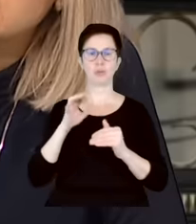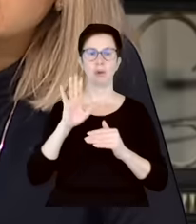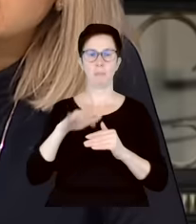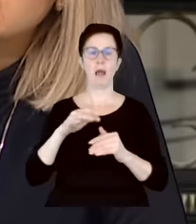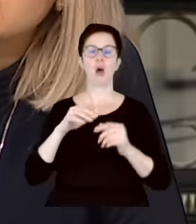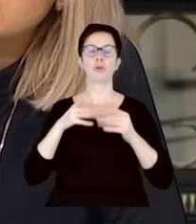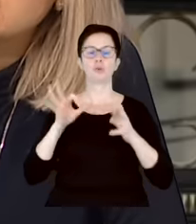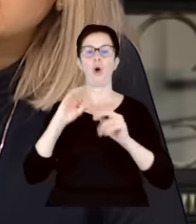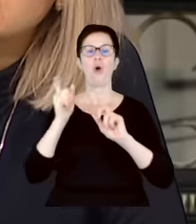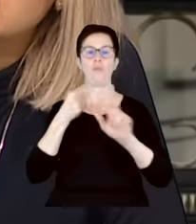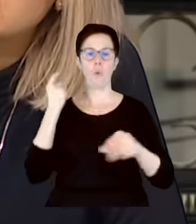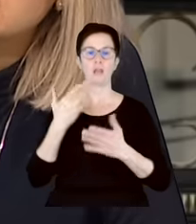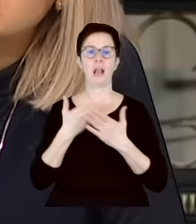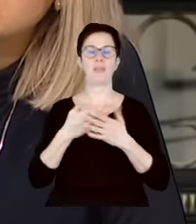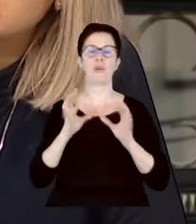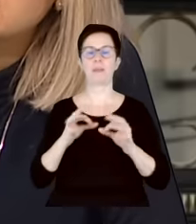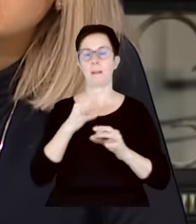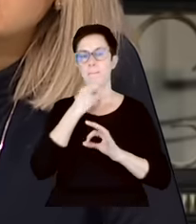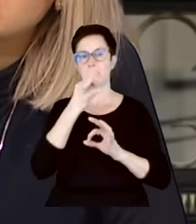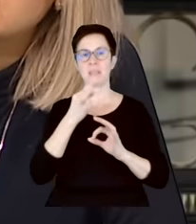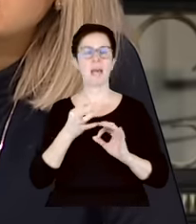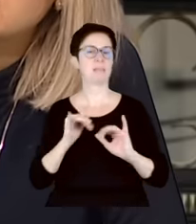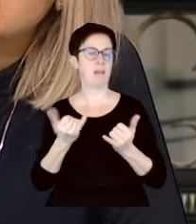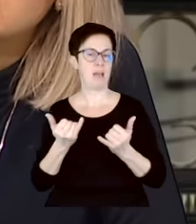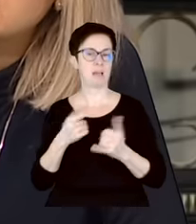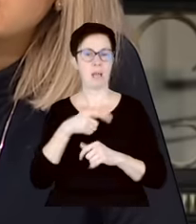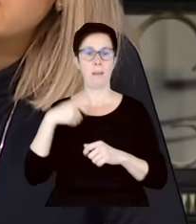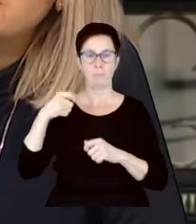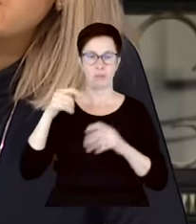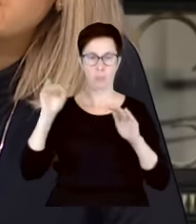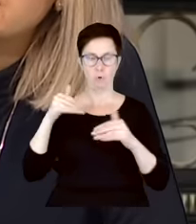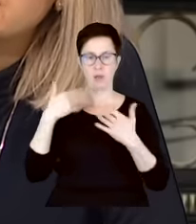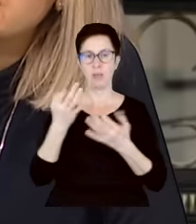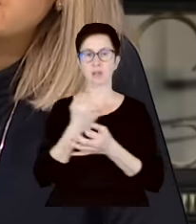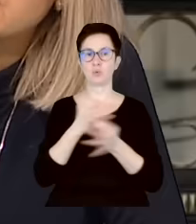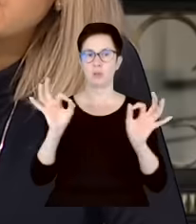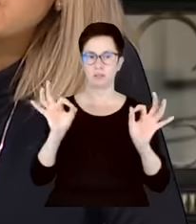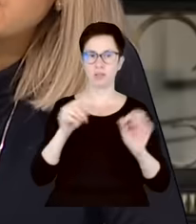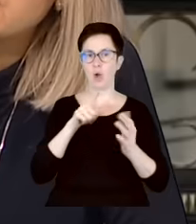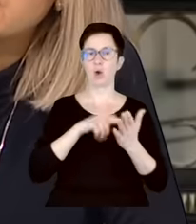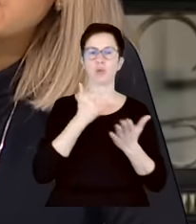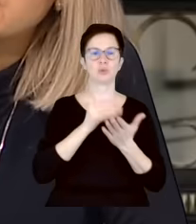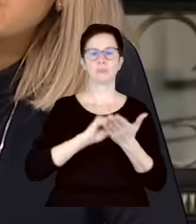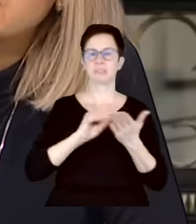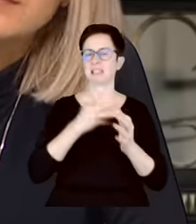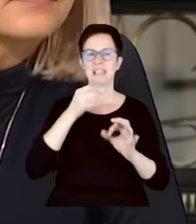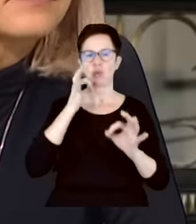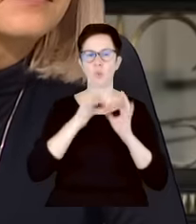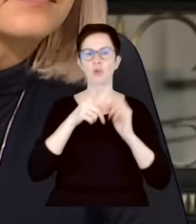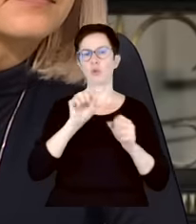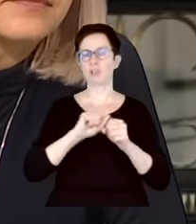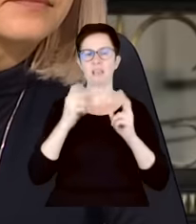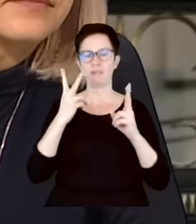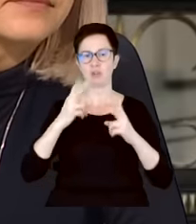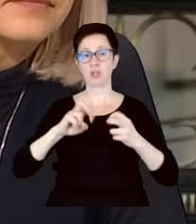Więc pytanie powstaje, czy w takim wypadku prezydent może dokonać ułaskawienia. Konstytucja jest tutaj bardzo nieprecyzyjna. to jest chyba kluczowy problem. Znaczy my możemy